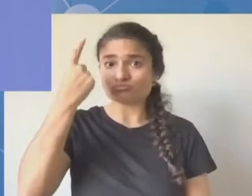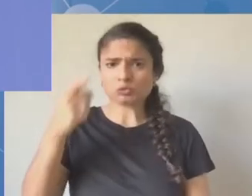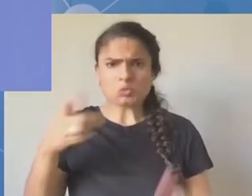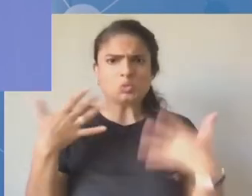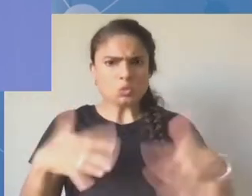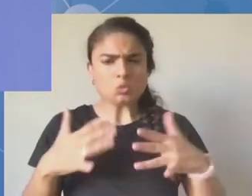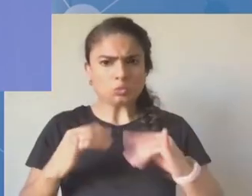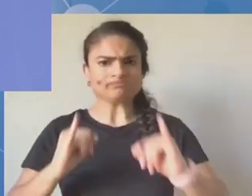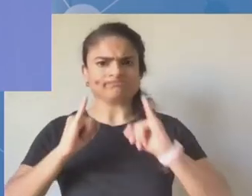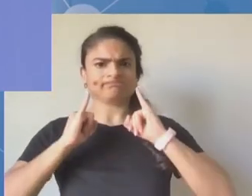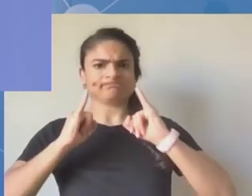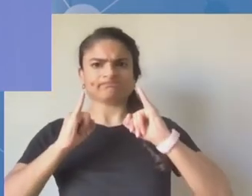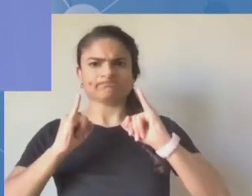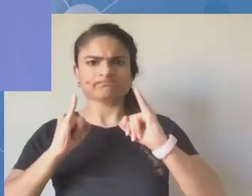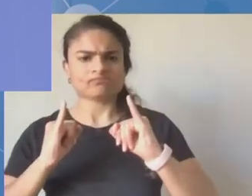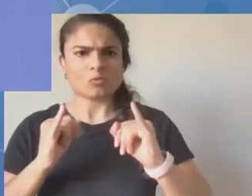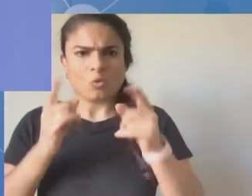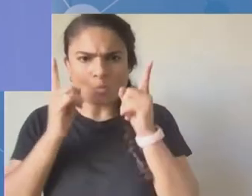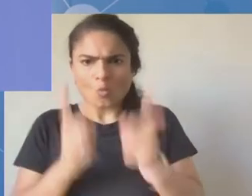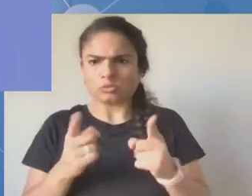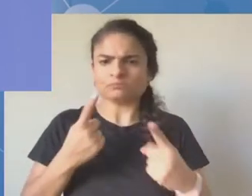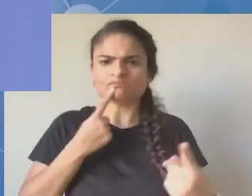nasze forum to forum wielostronne,